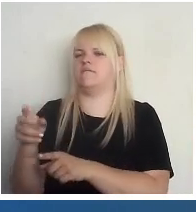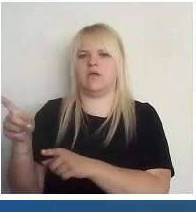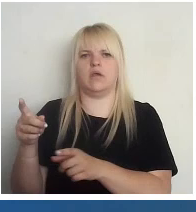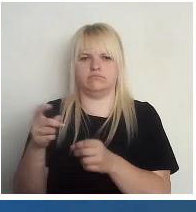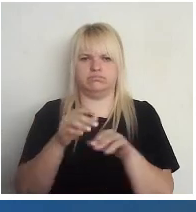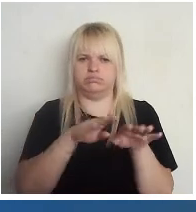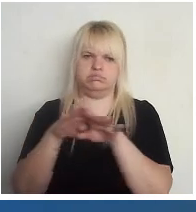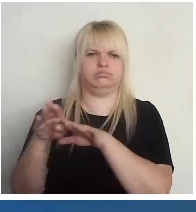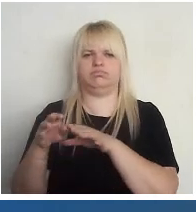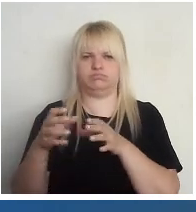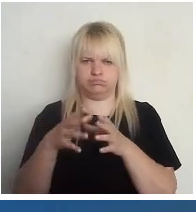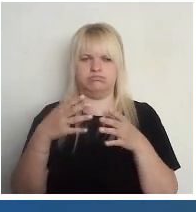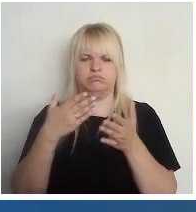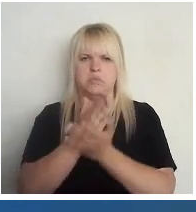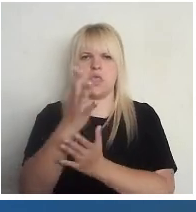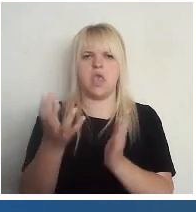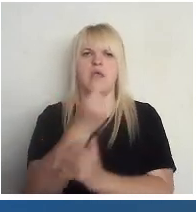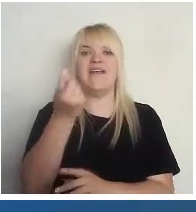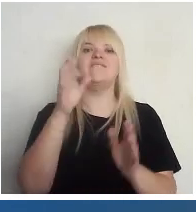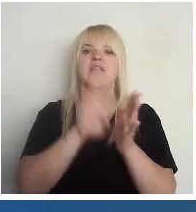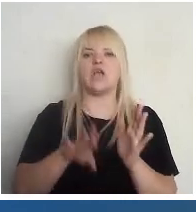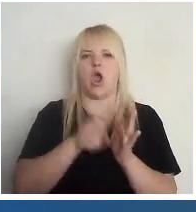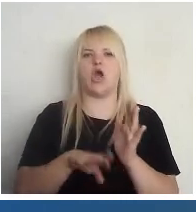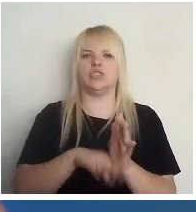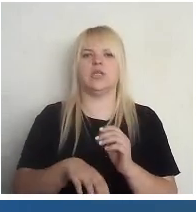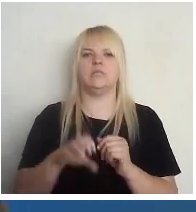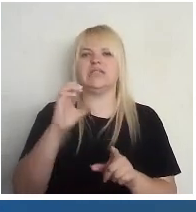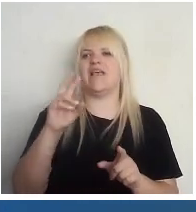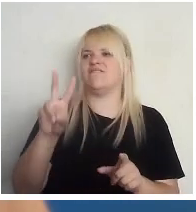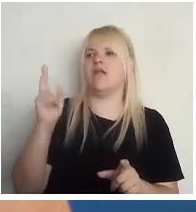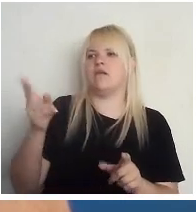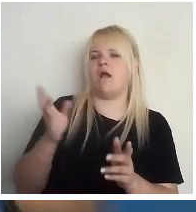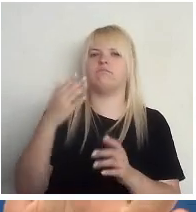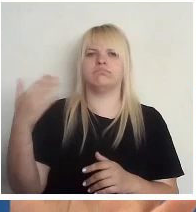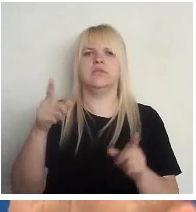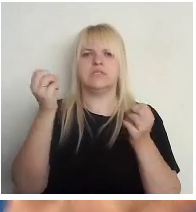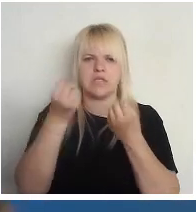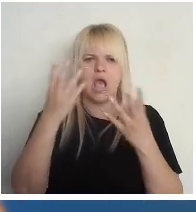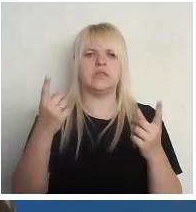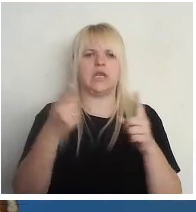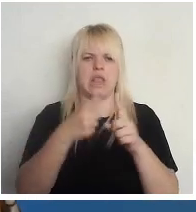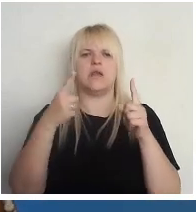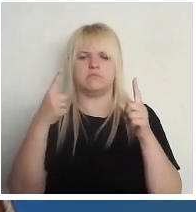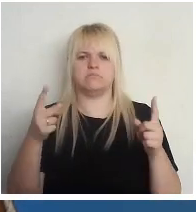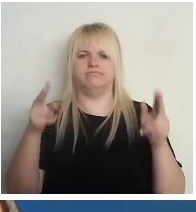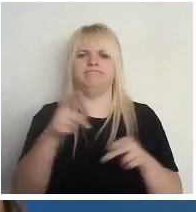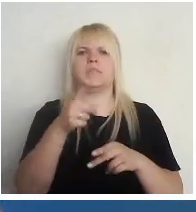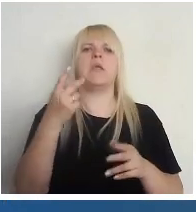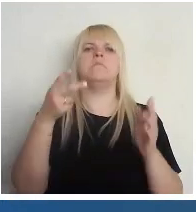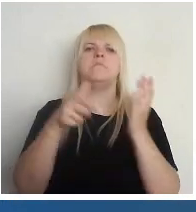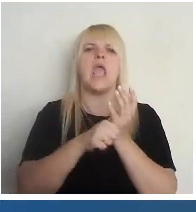ar lielu kampaņu no CVK puses, ar skaidriem termiņiem, kā pieredzistrēties. Es iepriekšējā